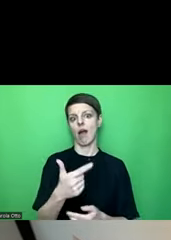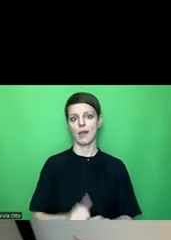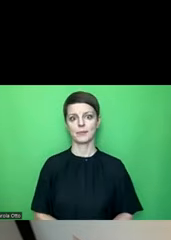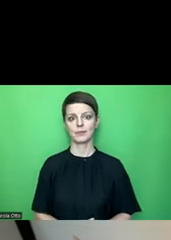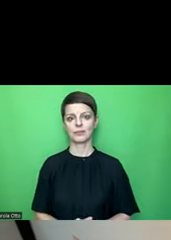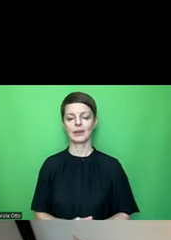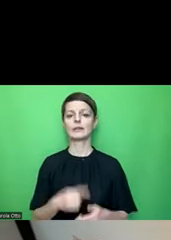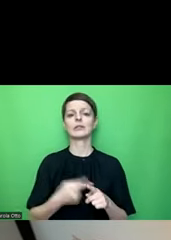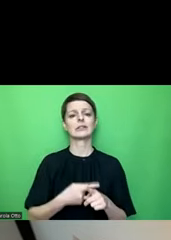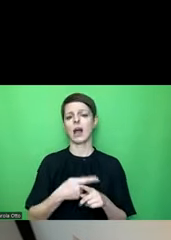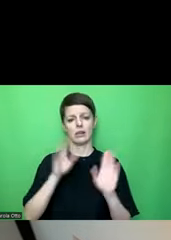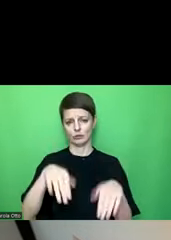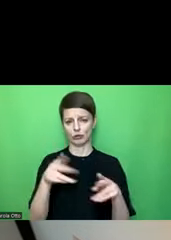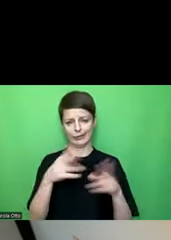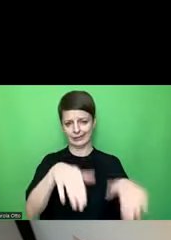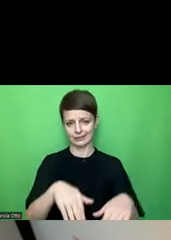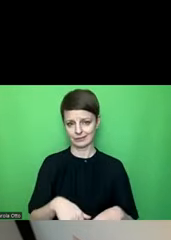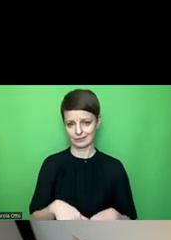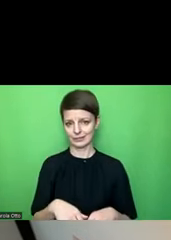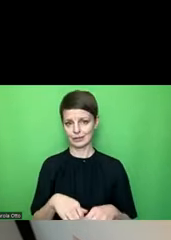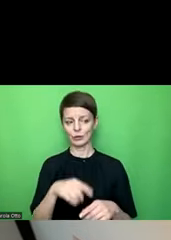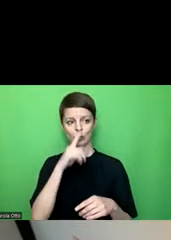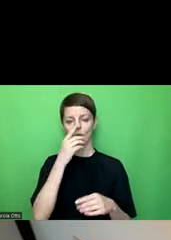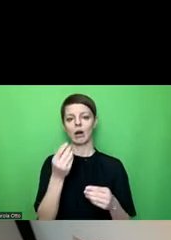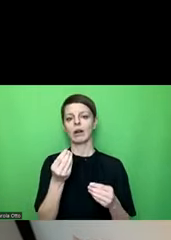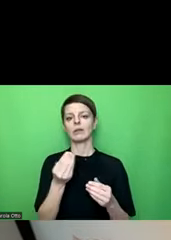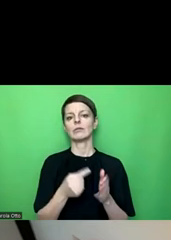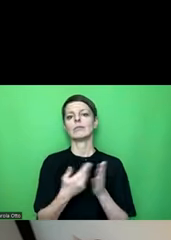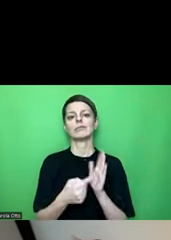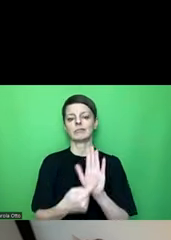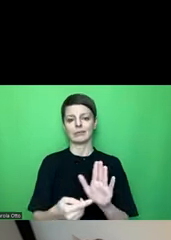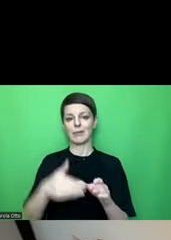Zahlen sind fake, sie stimmen nicht, das ist einfach nur eine Illustration hier.